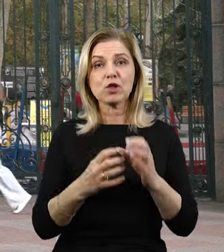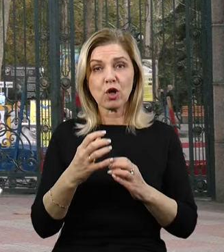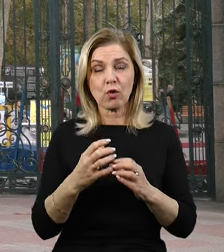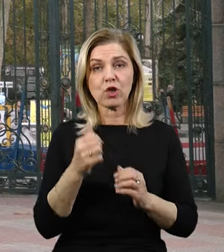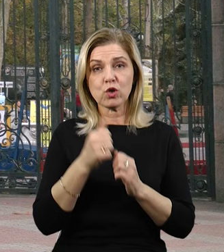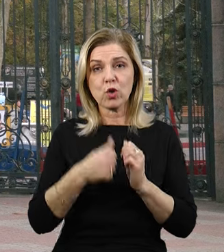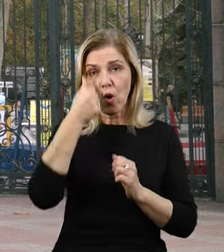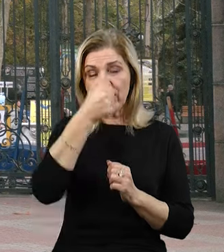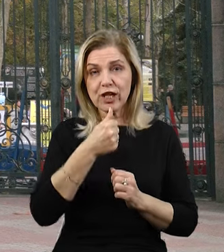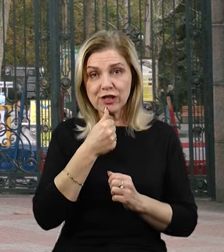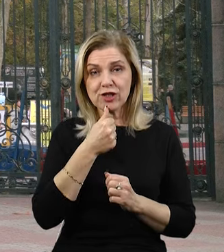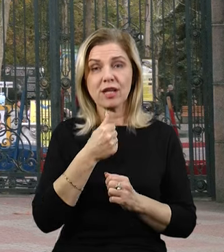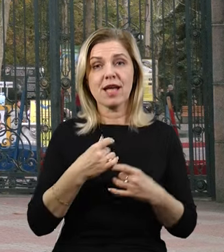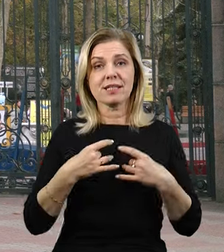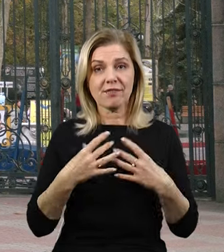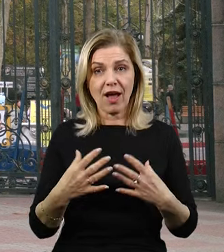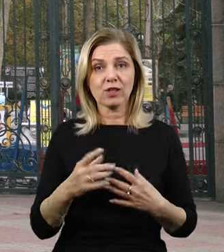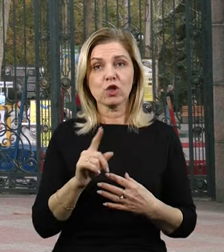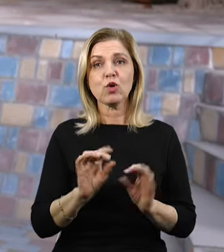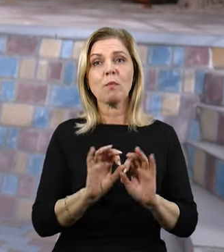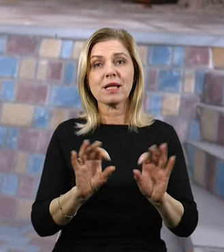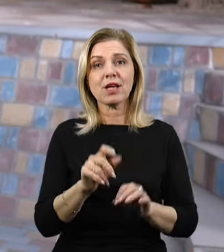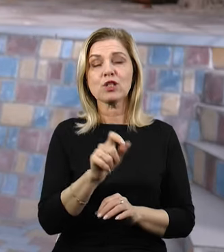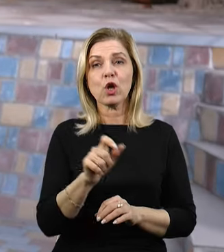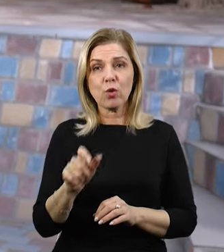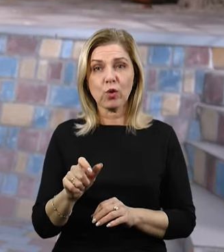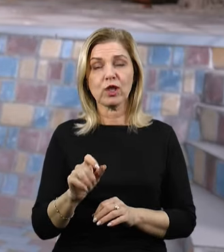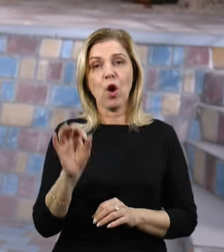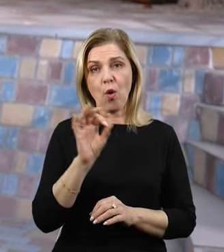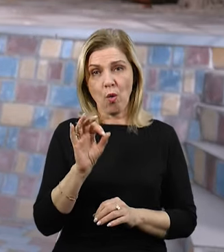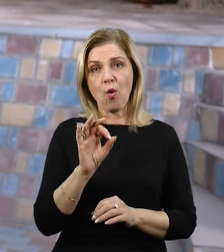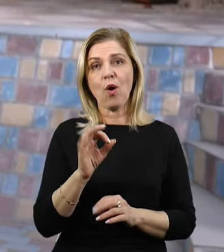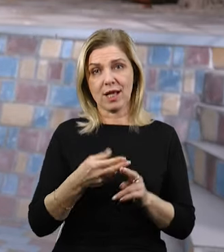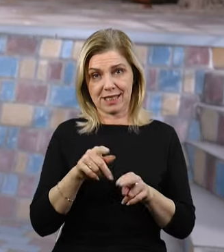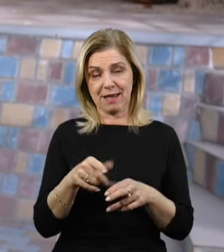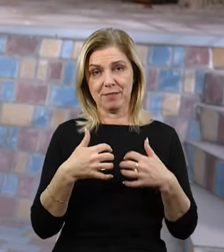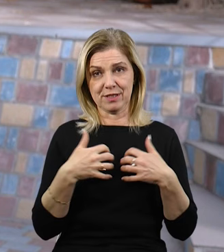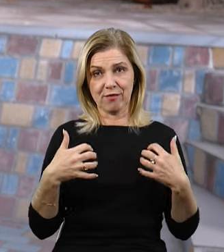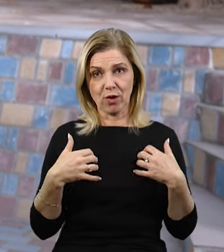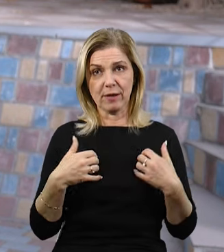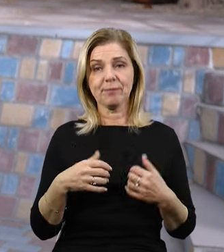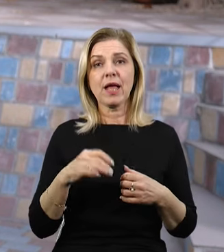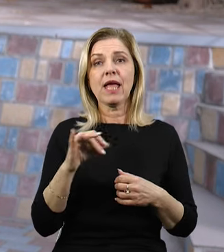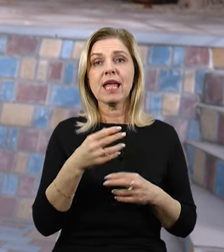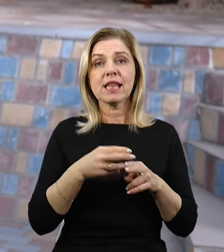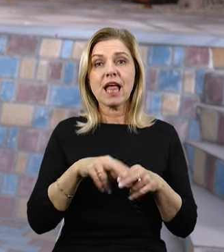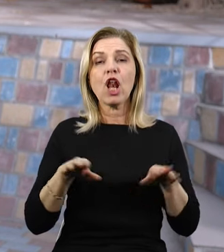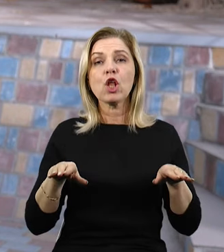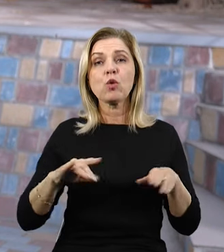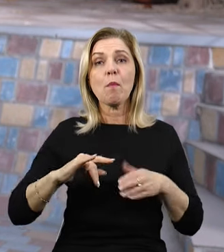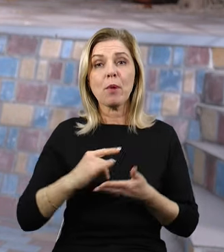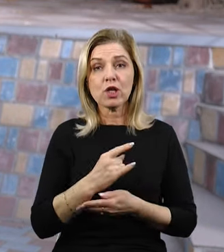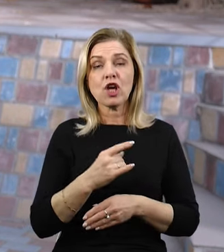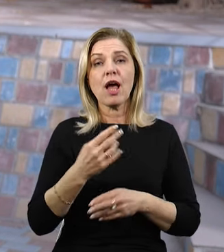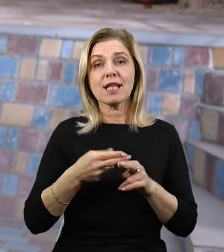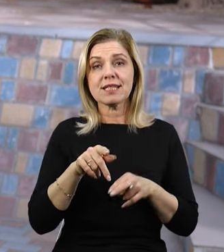підвищити обізнаність людей про особливість цих тварин. Взагалі кажанам присвячено дуже багато екологічних акцій, тому що кажани